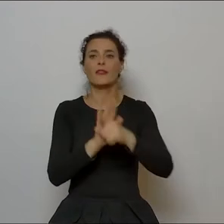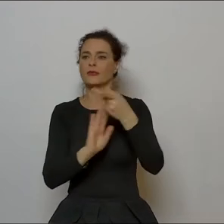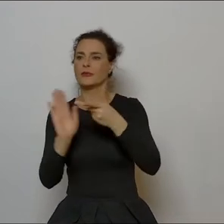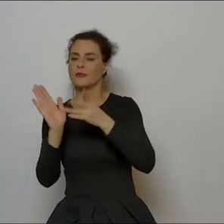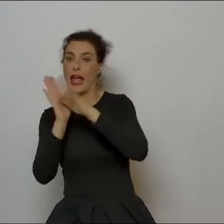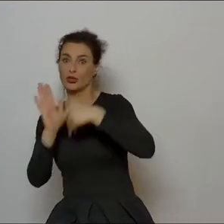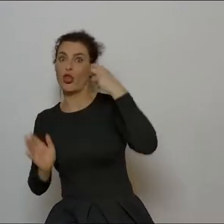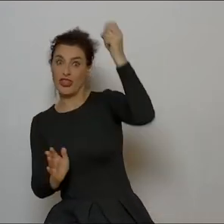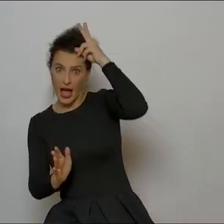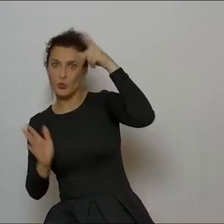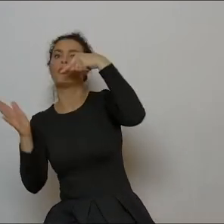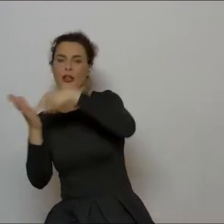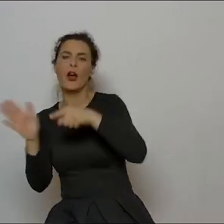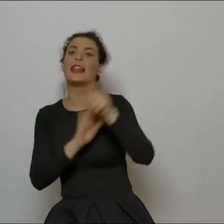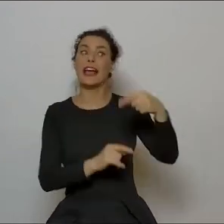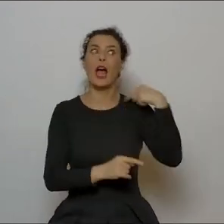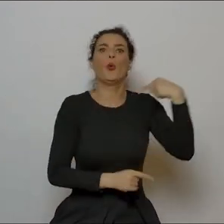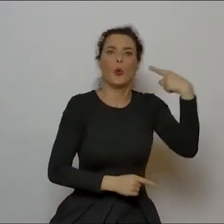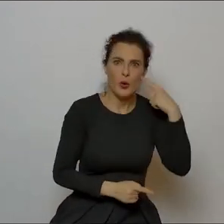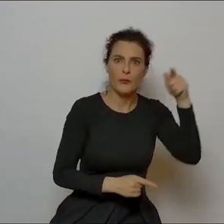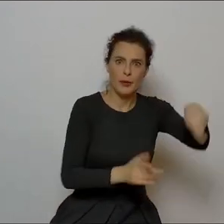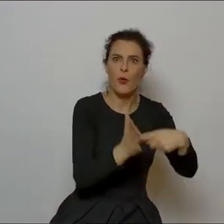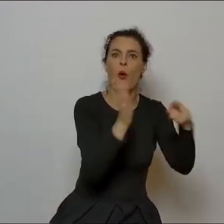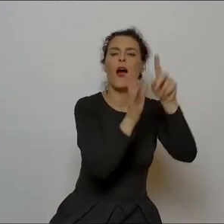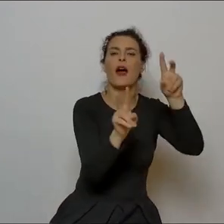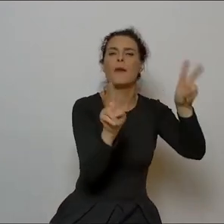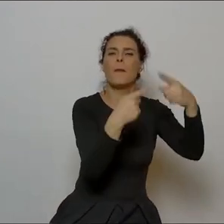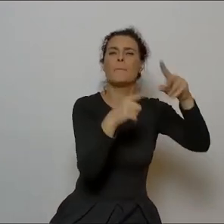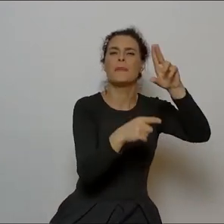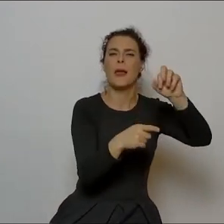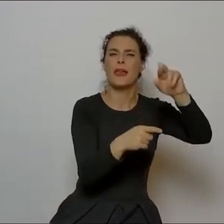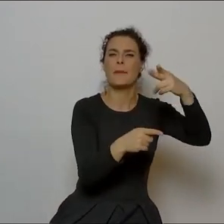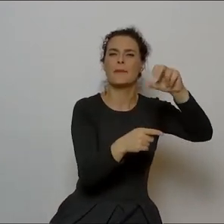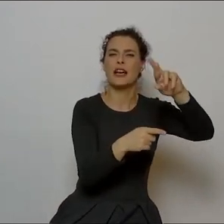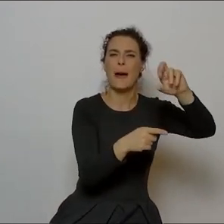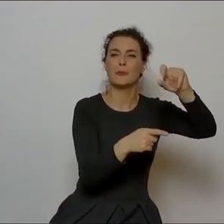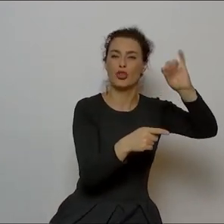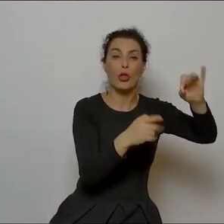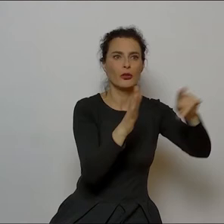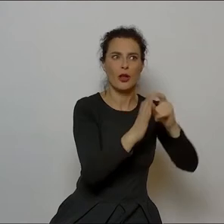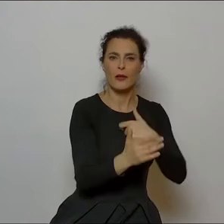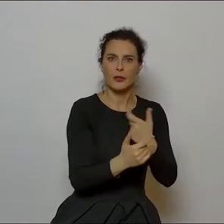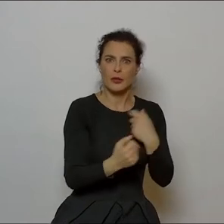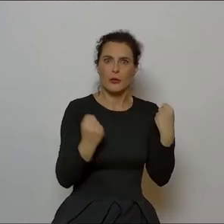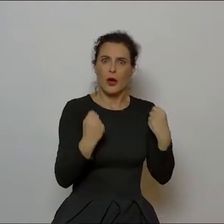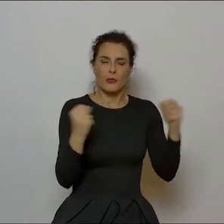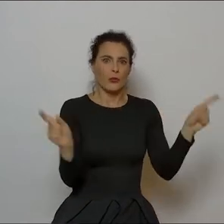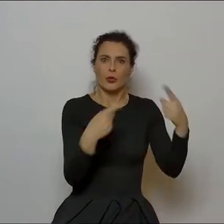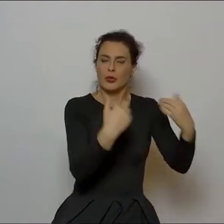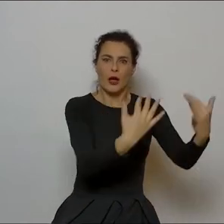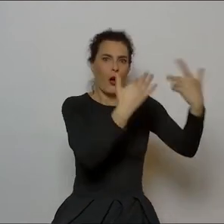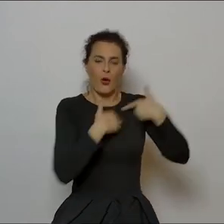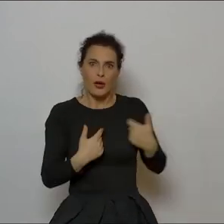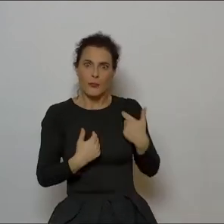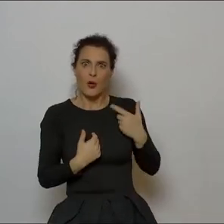Pamięci Żałobny Rapsod to była taka też pieśń, hymn właściwie, który mi też towarzyszył,